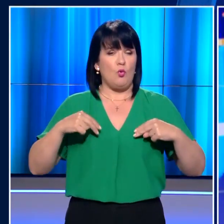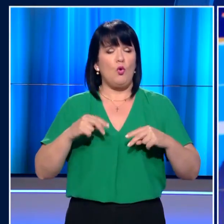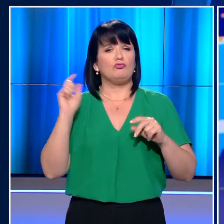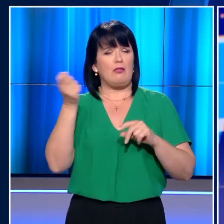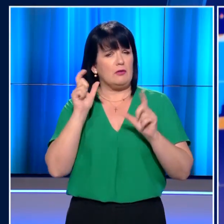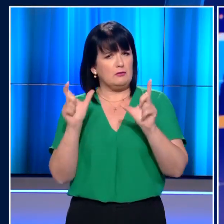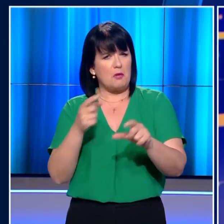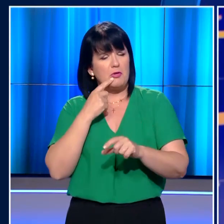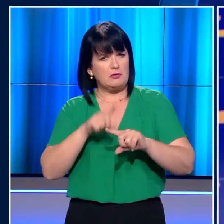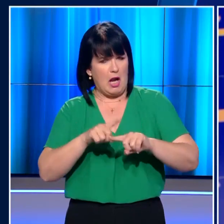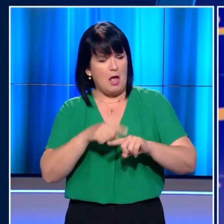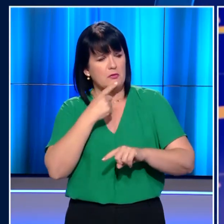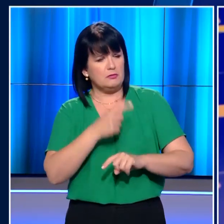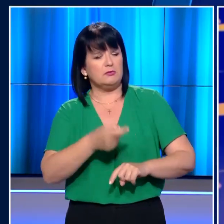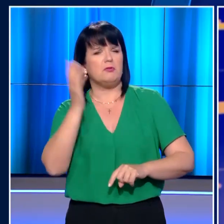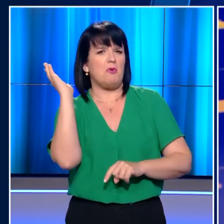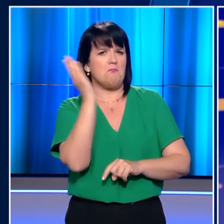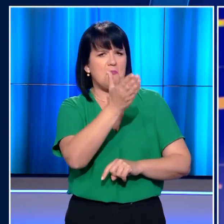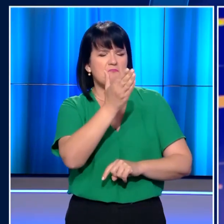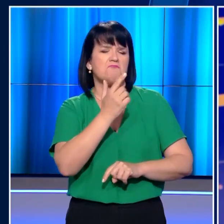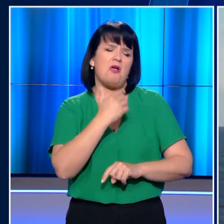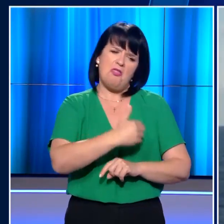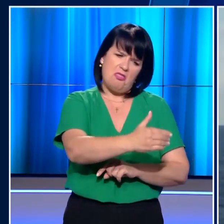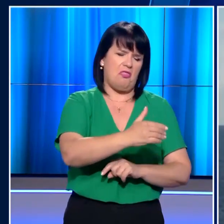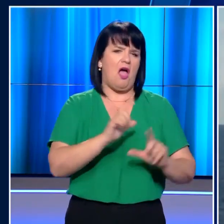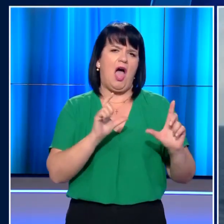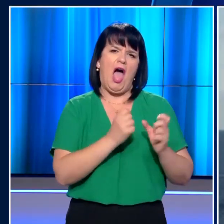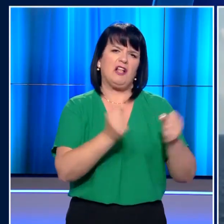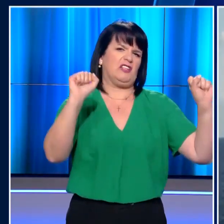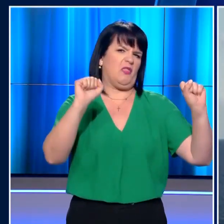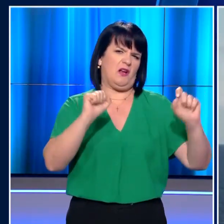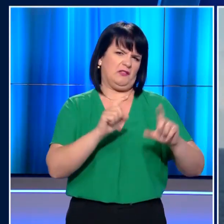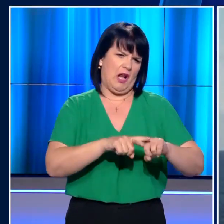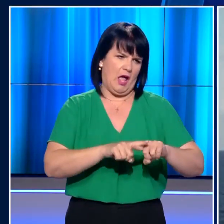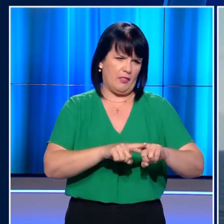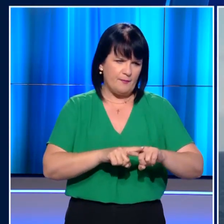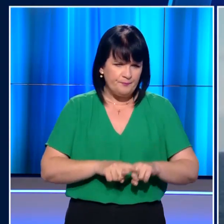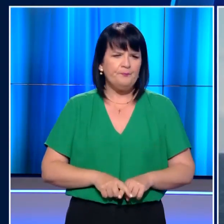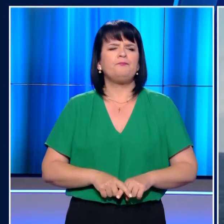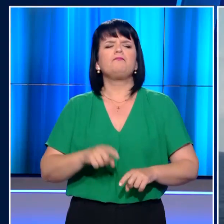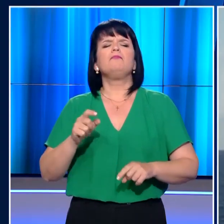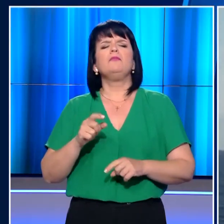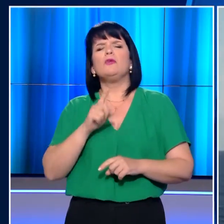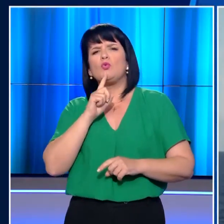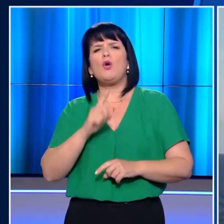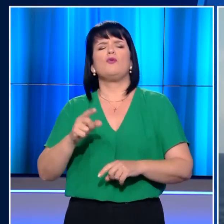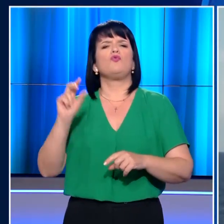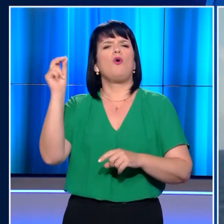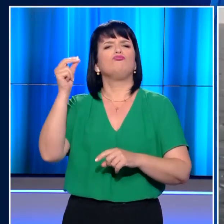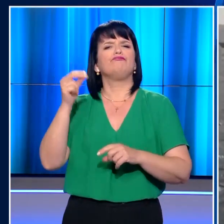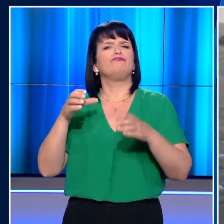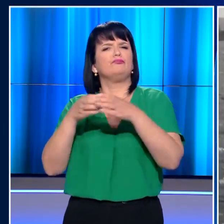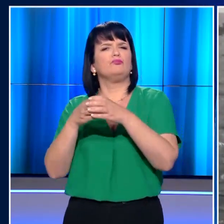ξεκαθάρισε ο Υπουργός Άμυνας Νίκος Παναγιωτόπουλος. Με μία επιστολή καταφέλτη προς τον Υπουργό Εξωτερικών Μάικ Πομπέο, ο Γερουσιαστής των